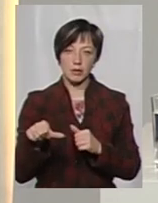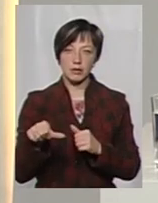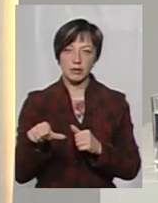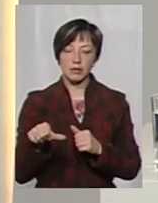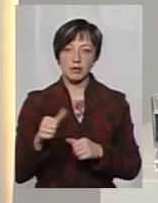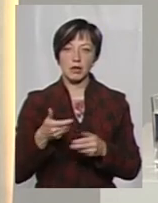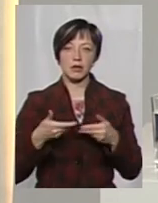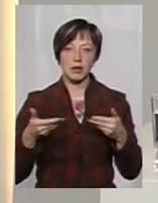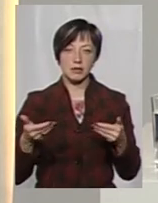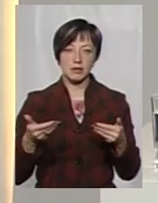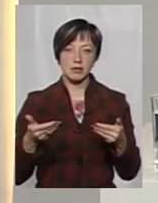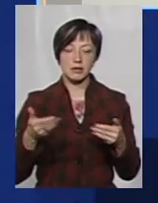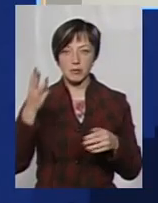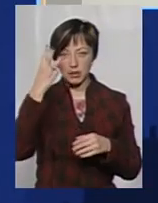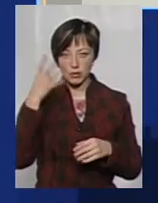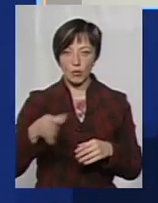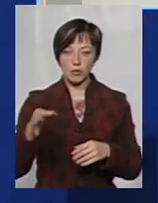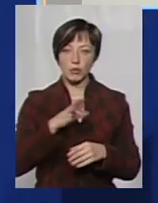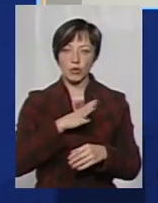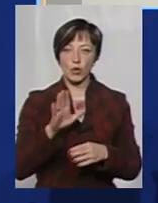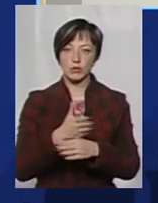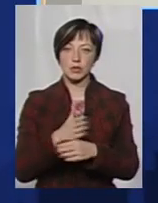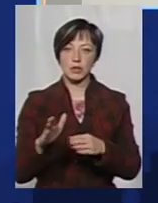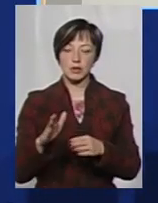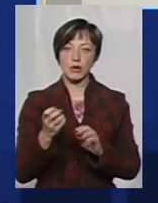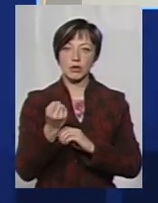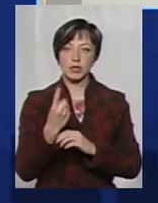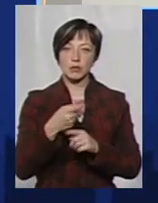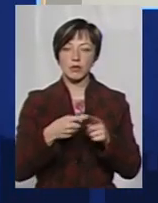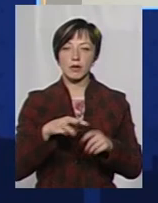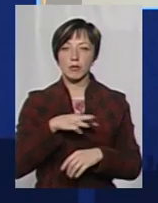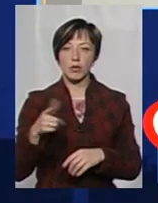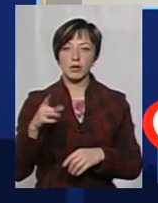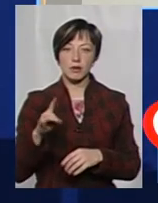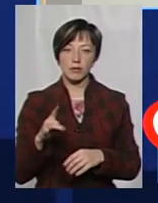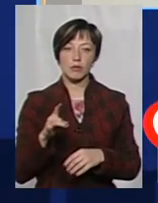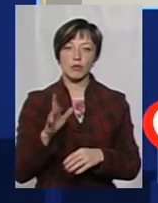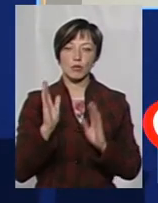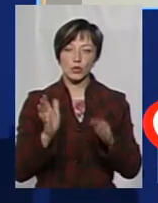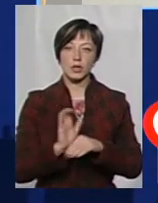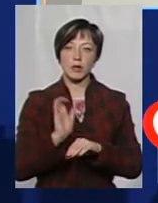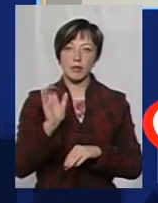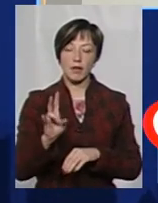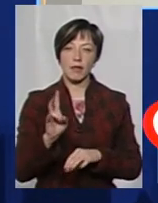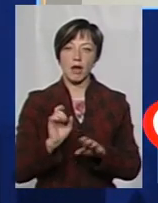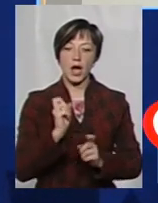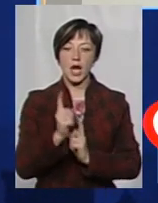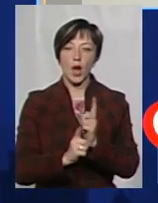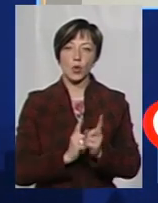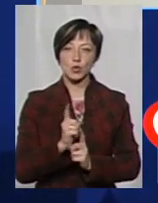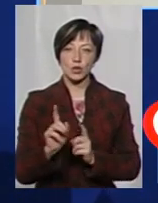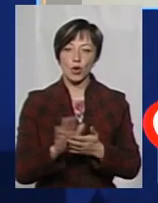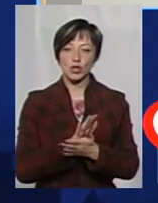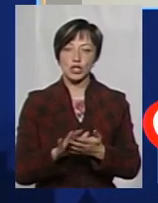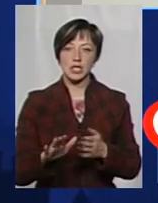на нас, на Хмельницьку область було розподілено 11,5 млн грн, які були направлені на реконструкцію